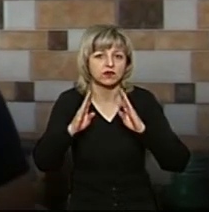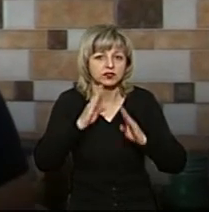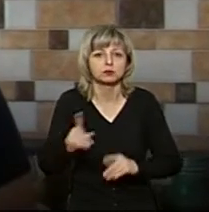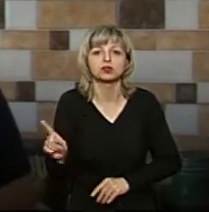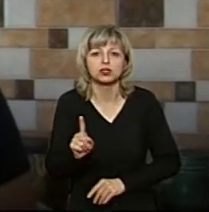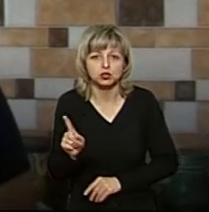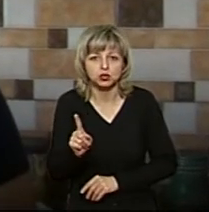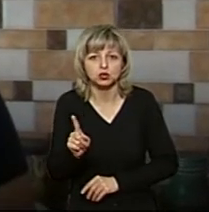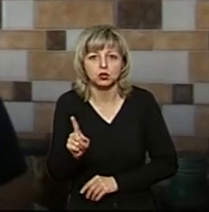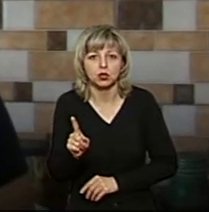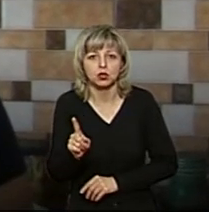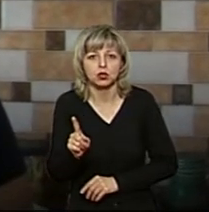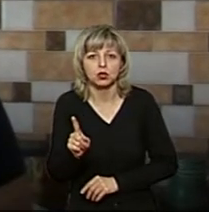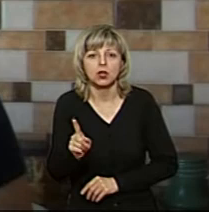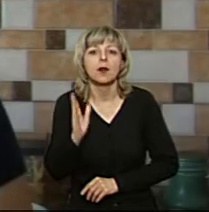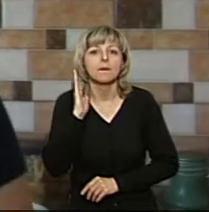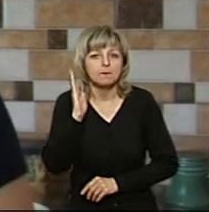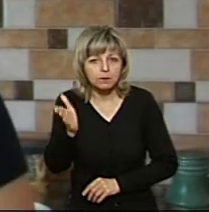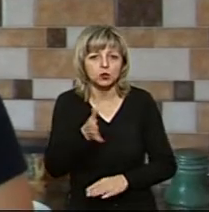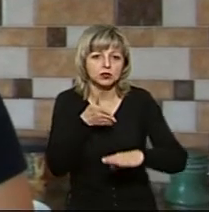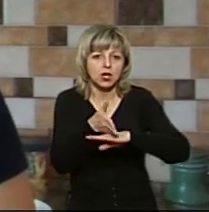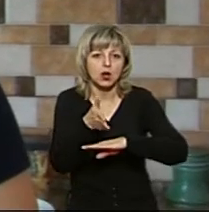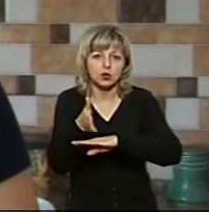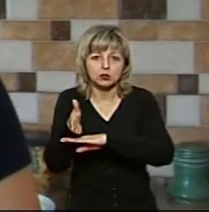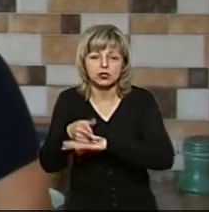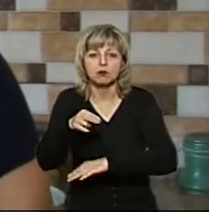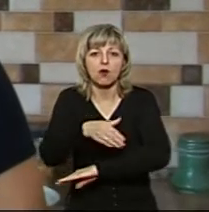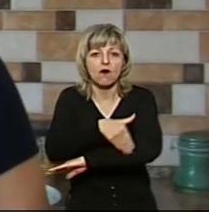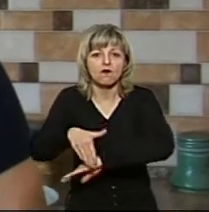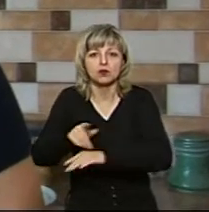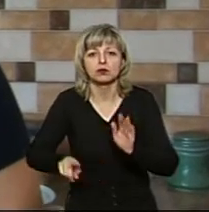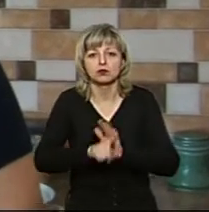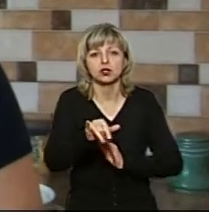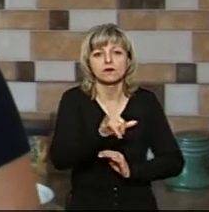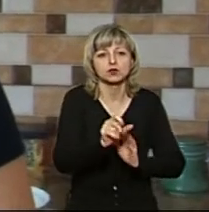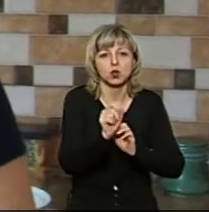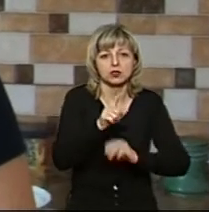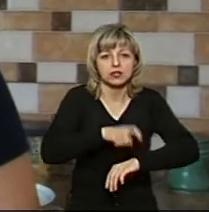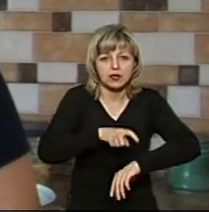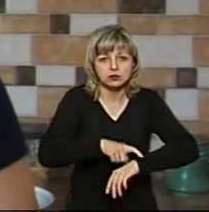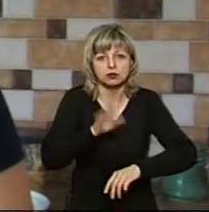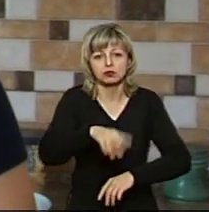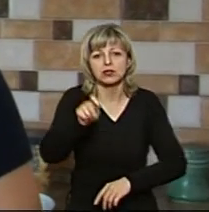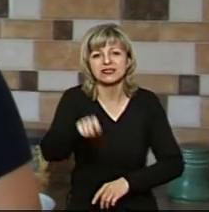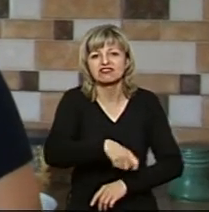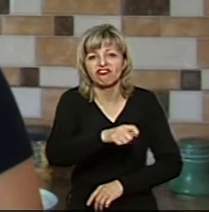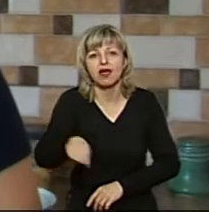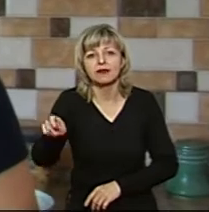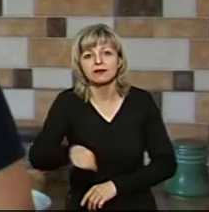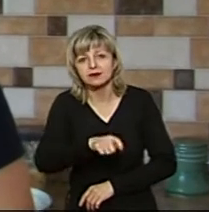буде ходити по вулицях, починаючи з суботи з 11-ї години, буде святити